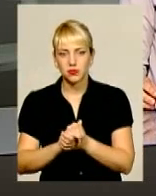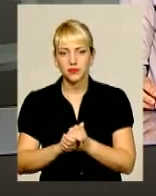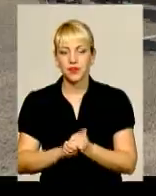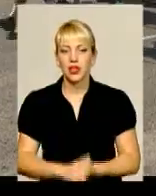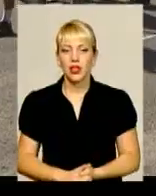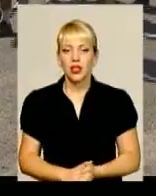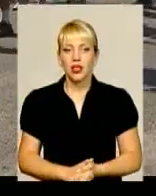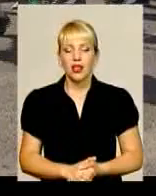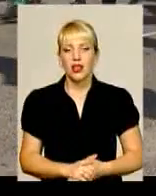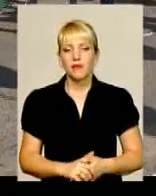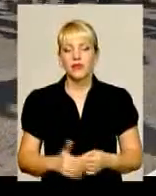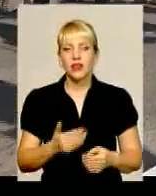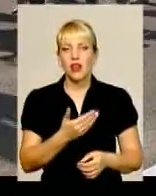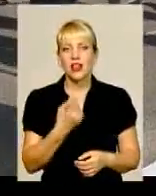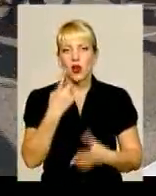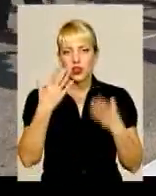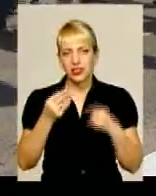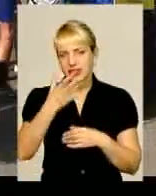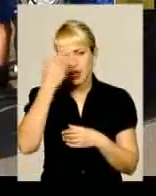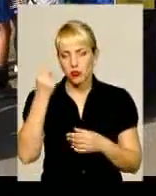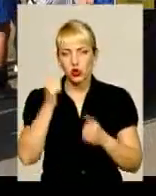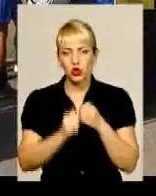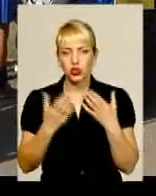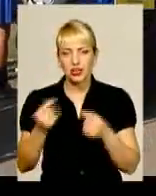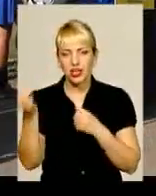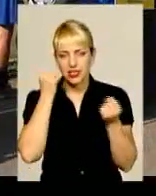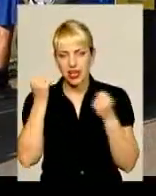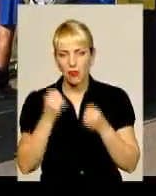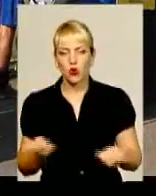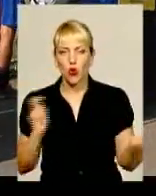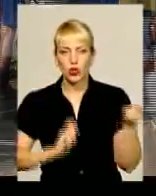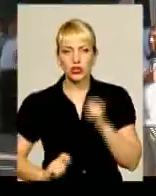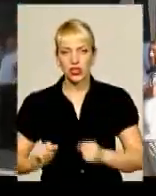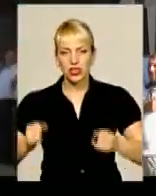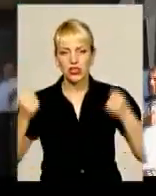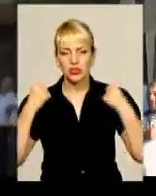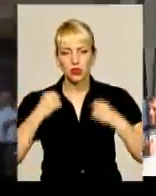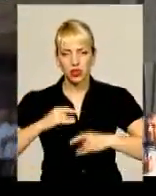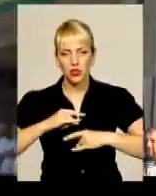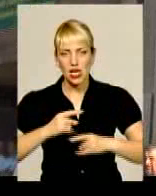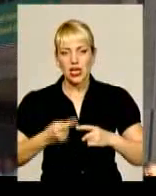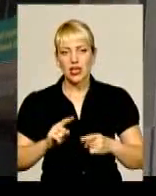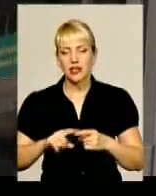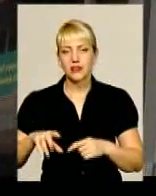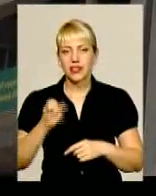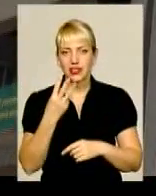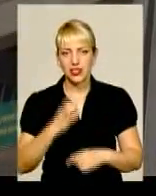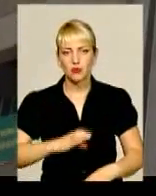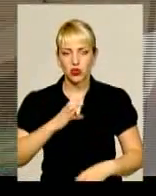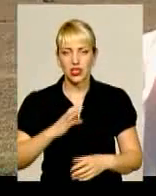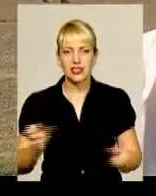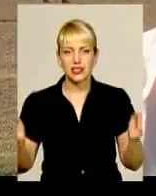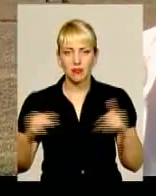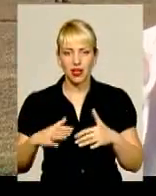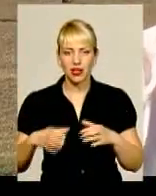Вони на день забули про щоденні ту роботи, одягнули спортивну форму і бутси. 13-та Спартакіада зібрала колективи у всіх лісових господарств